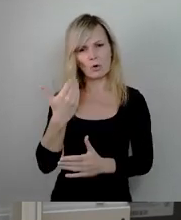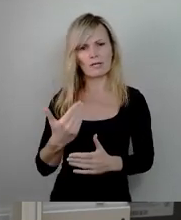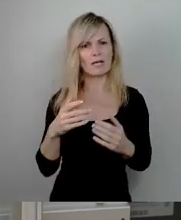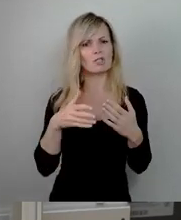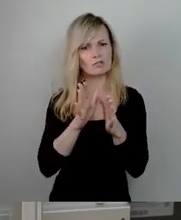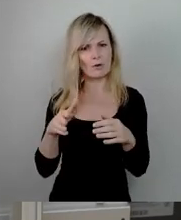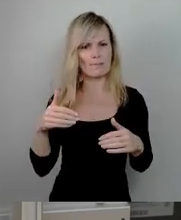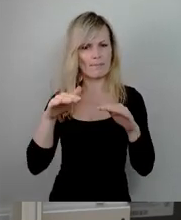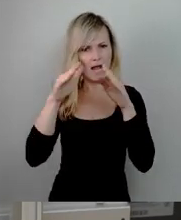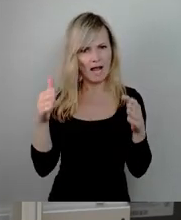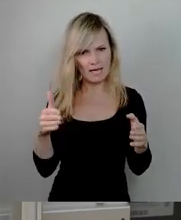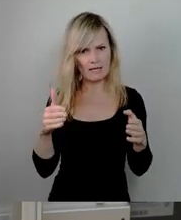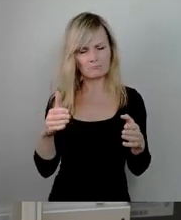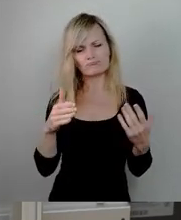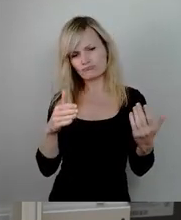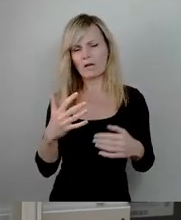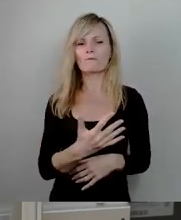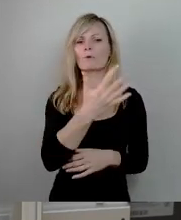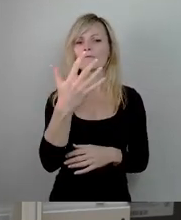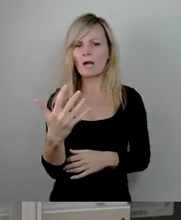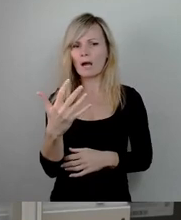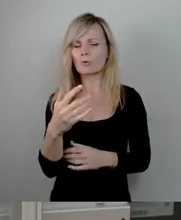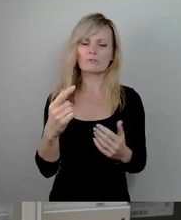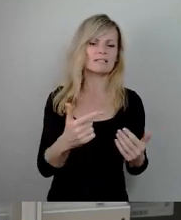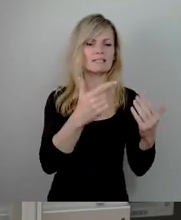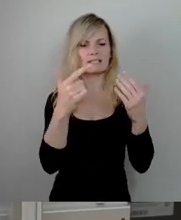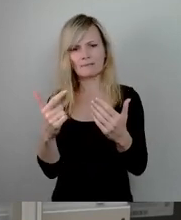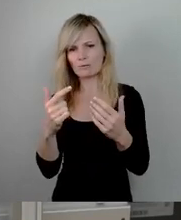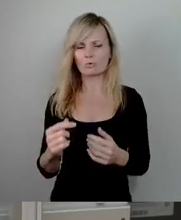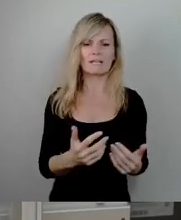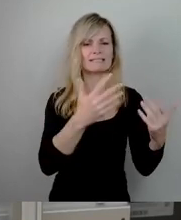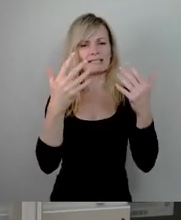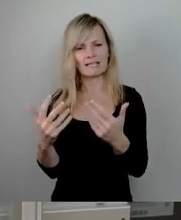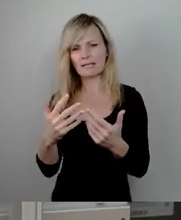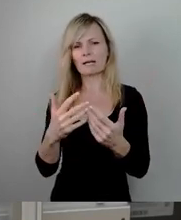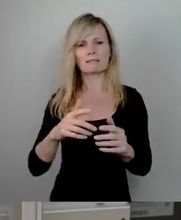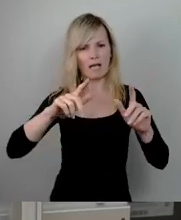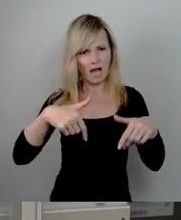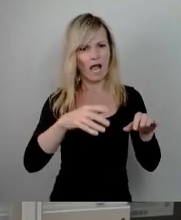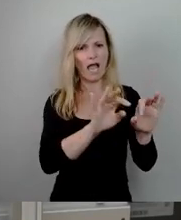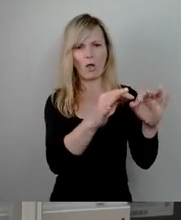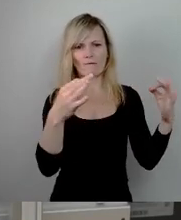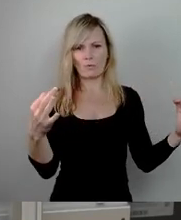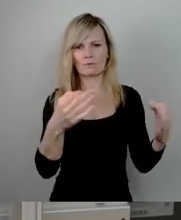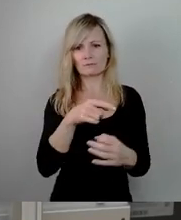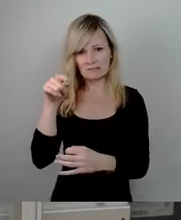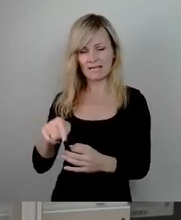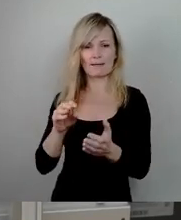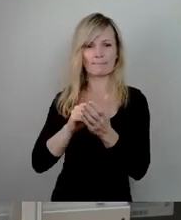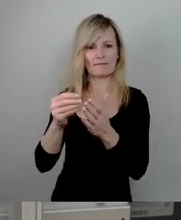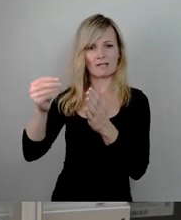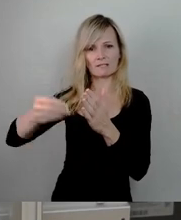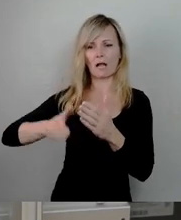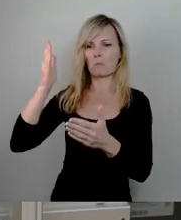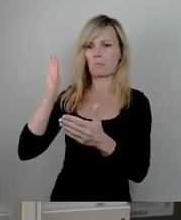nächsten Auslaufen des Mietvertrages oder in sieben Jahren oder in zehn Jahren in Betrieb zu nehmen. Ist aber nicht so. Das ist einfach nur, wie